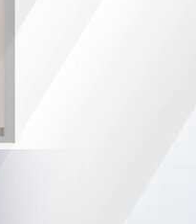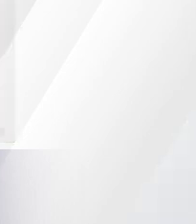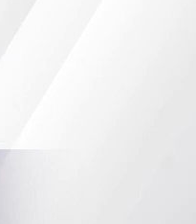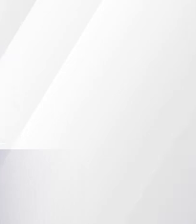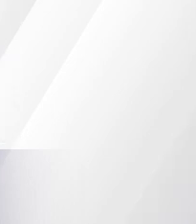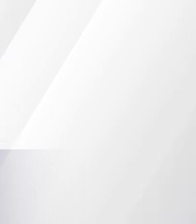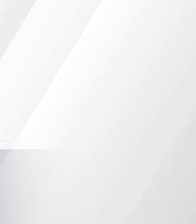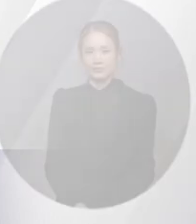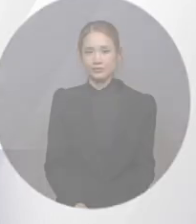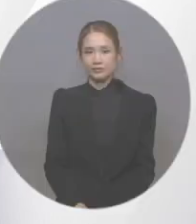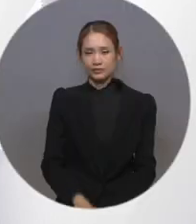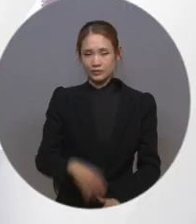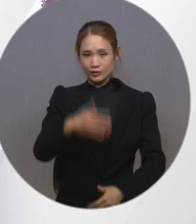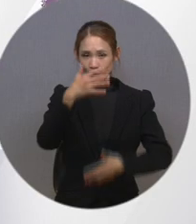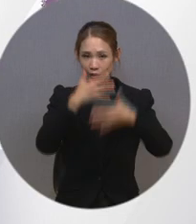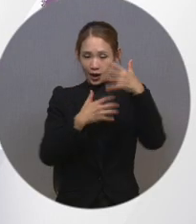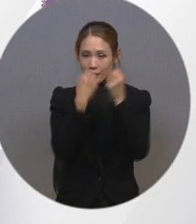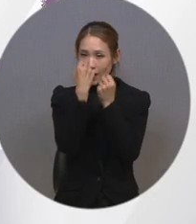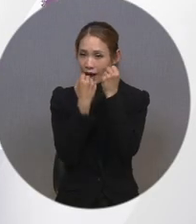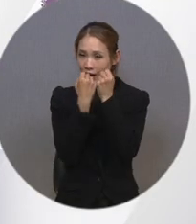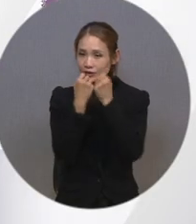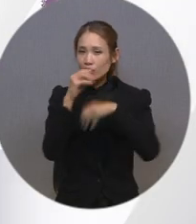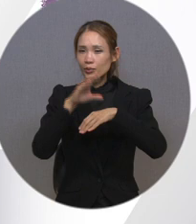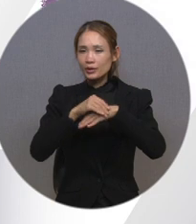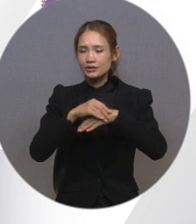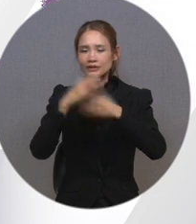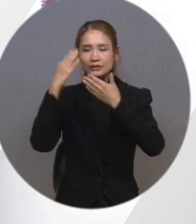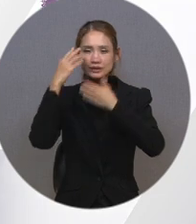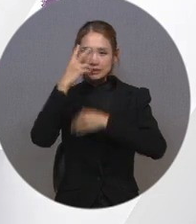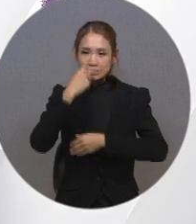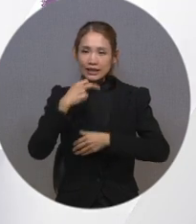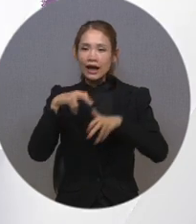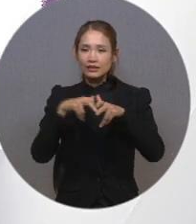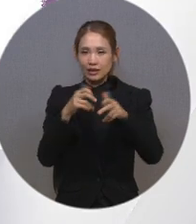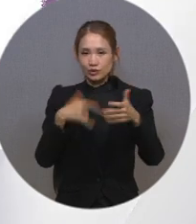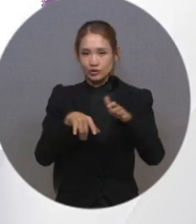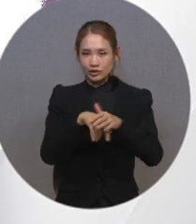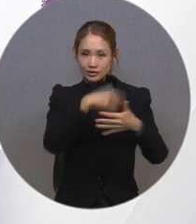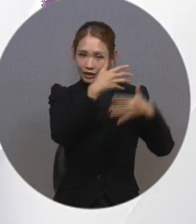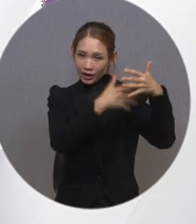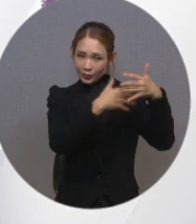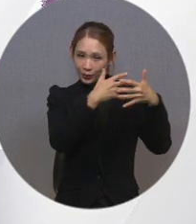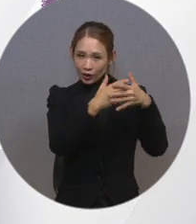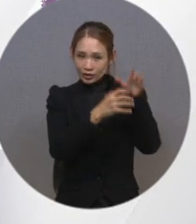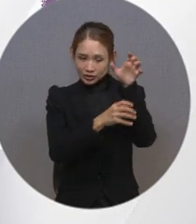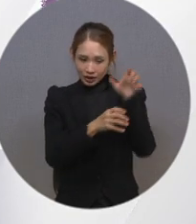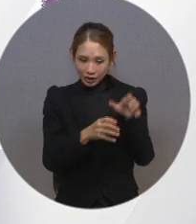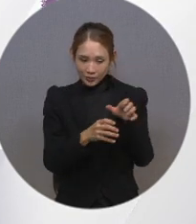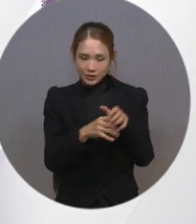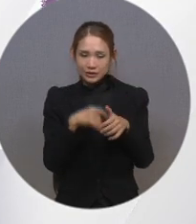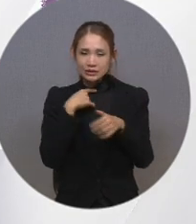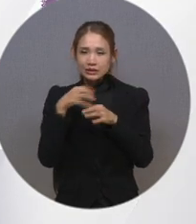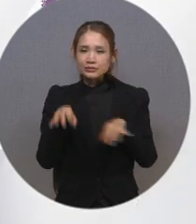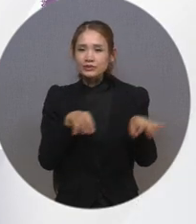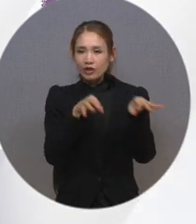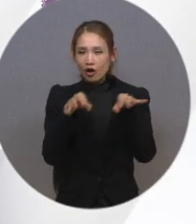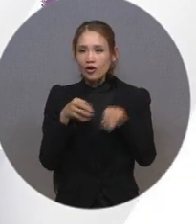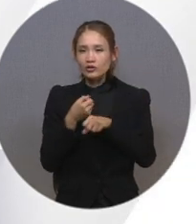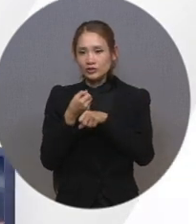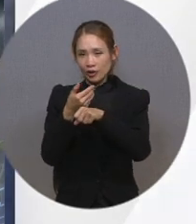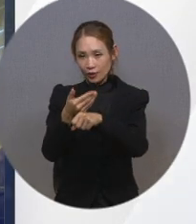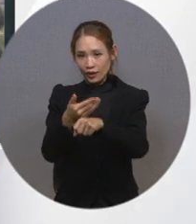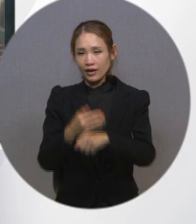화면 해설 방송은 시각 장애인을 위해 TV 화면의 장면이나 자막 등을 음성으로 전달하는 서비스입니다.